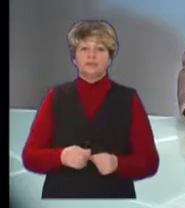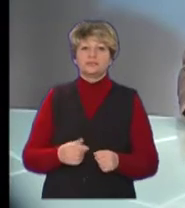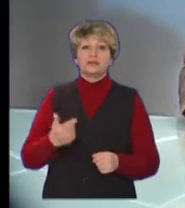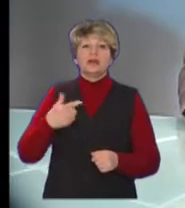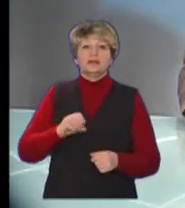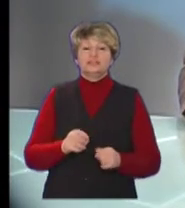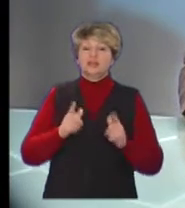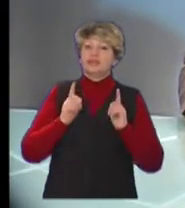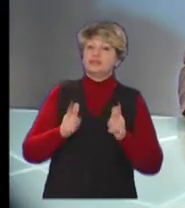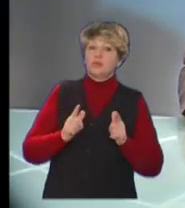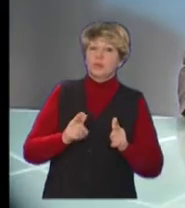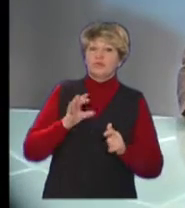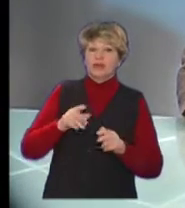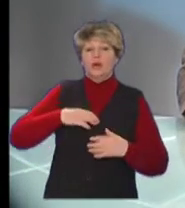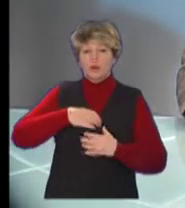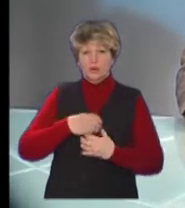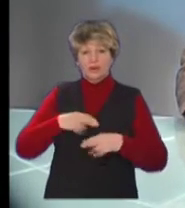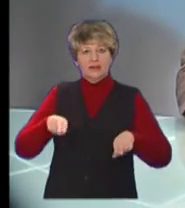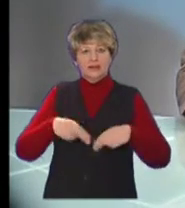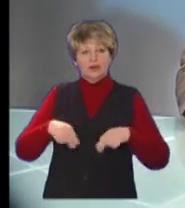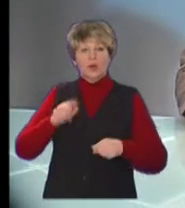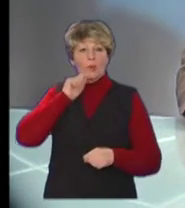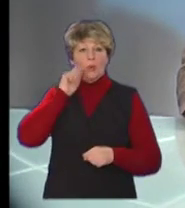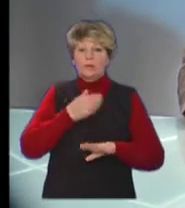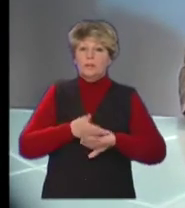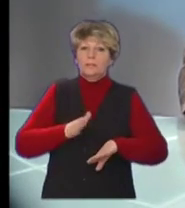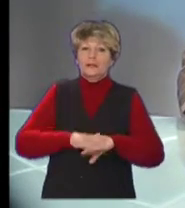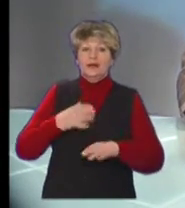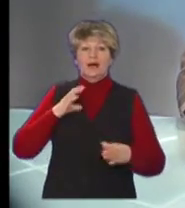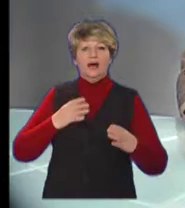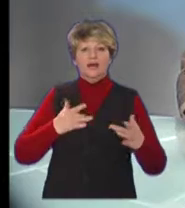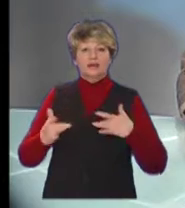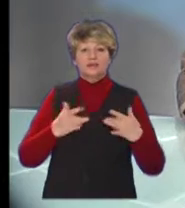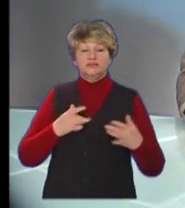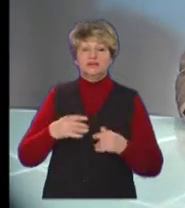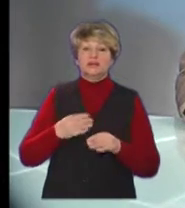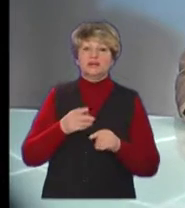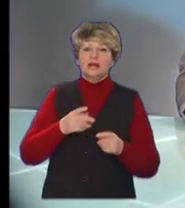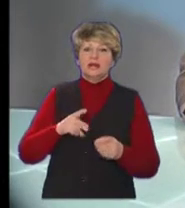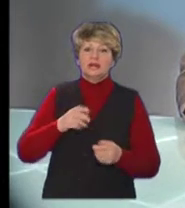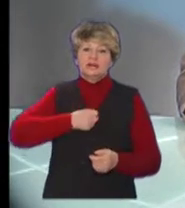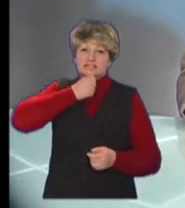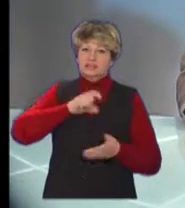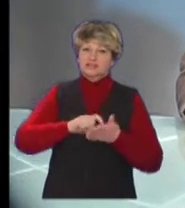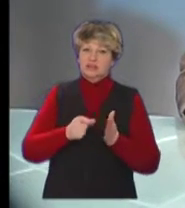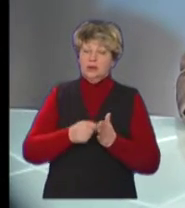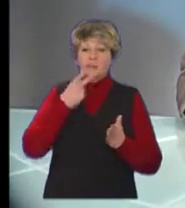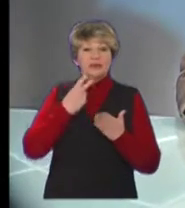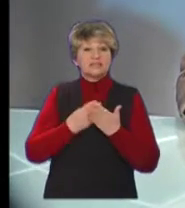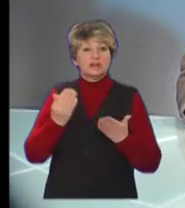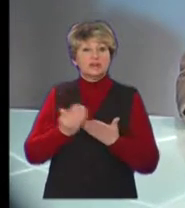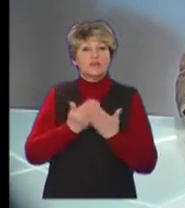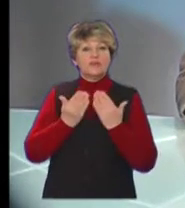«Де згода панує, там і горе» танцює. Українські та польські актори-старшокласники презентували в Черкасах двомовну